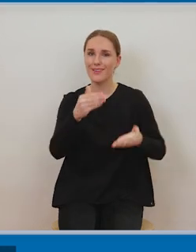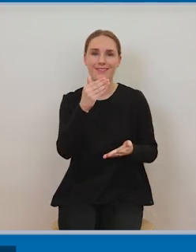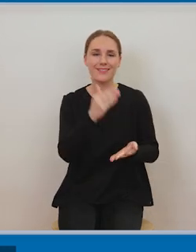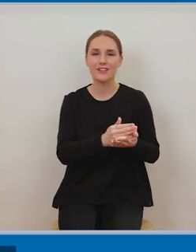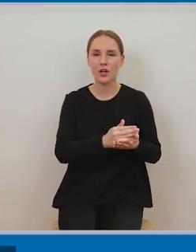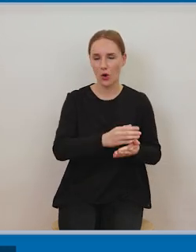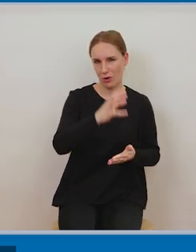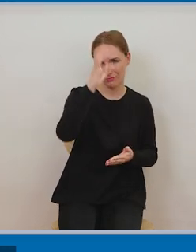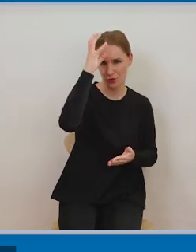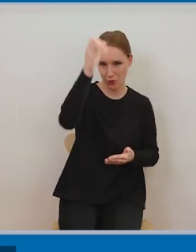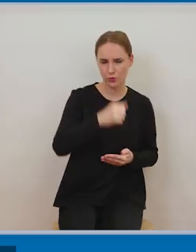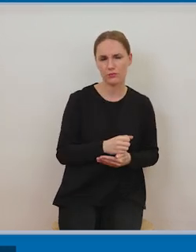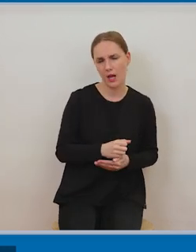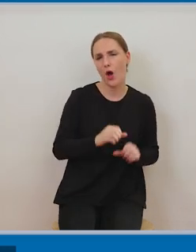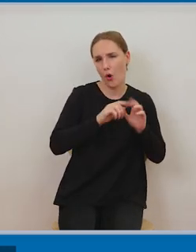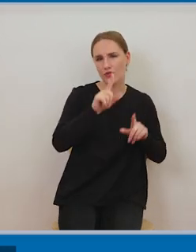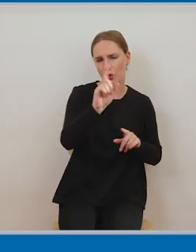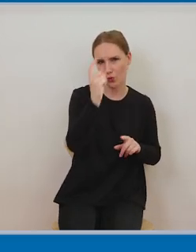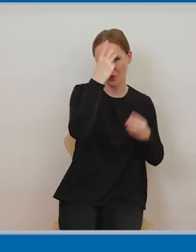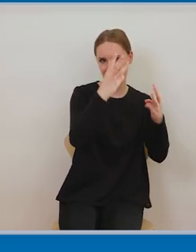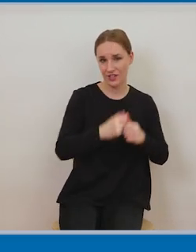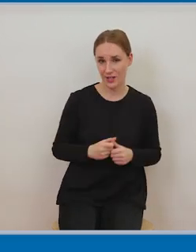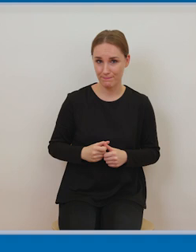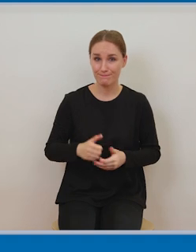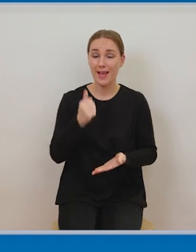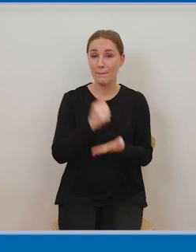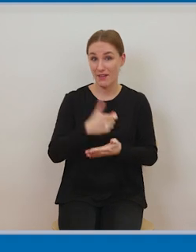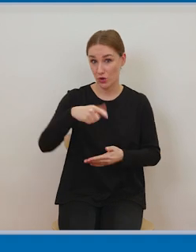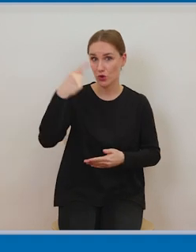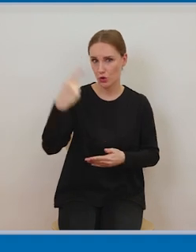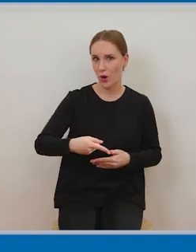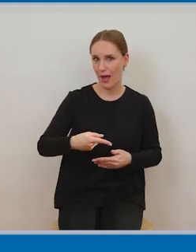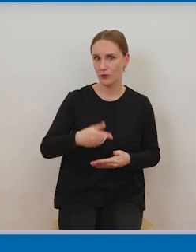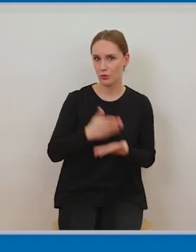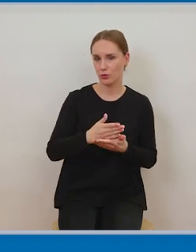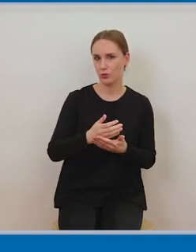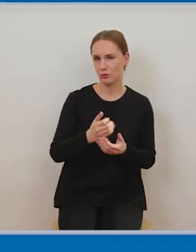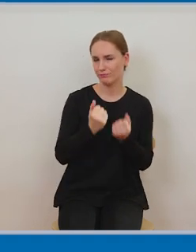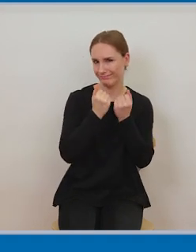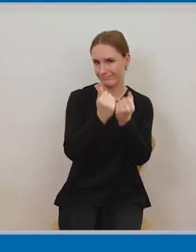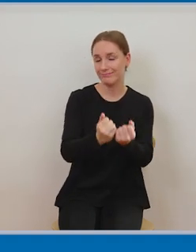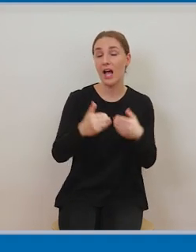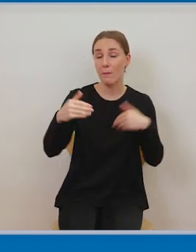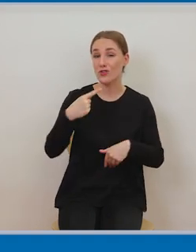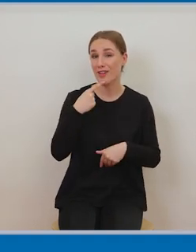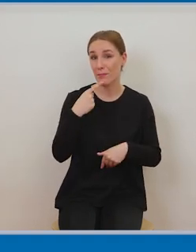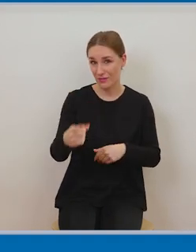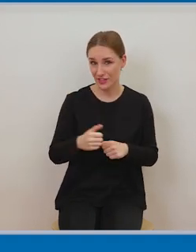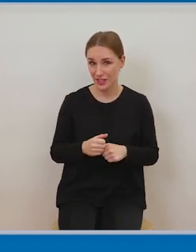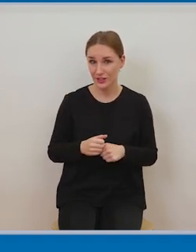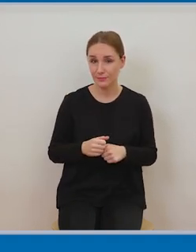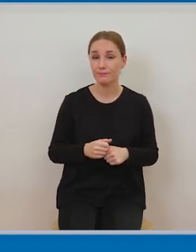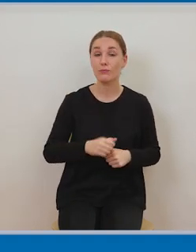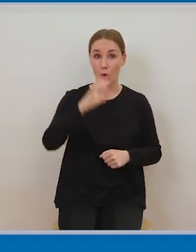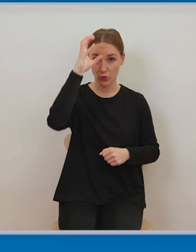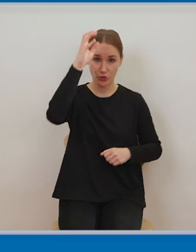interesów twórców także prawo autorskie uwzględnia coraz częściej interesy użytkowników ten katalog dozwolonego użytku postaci